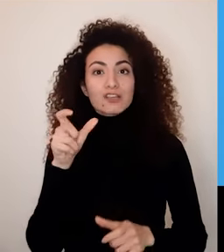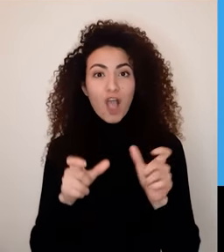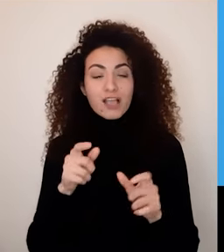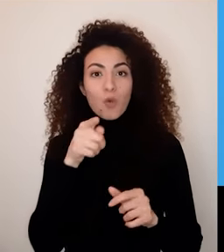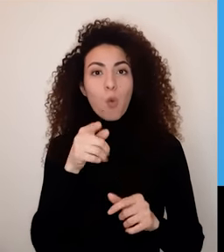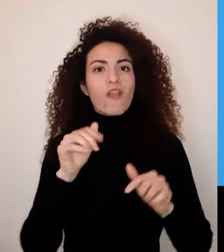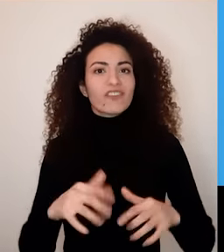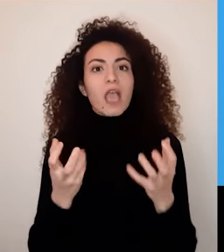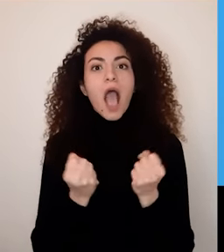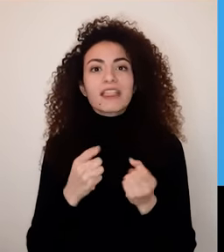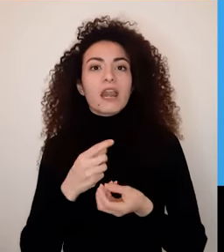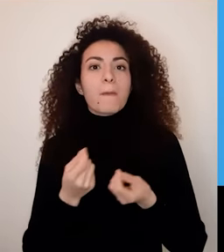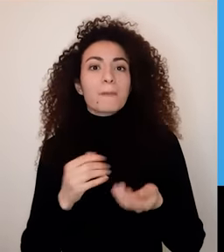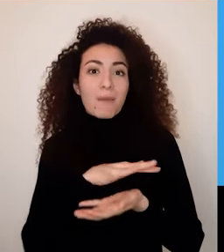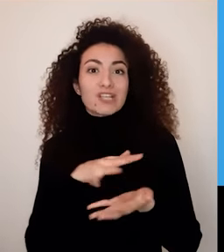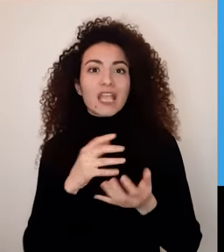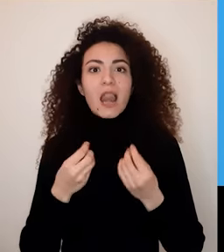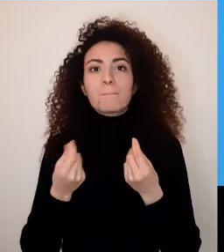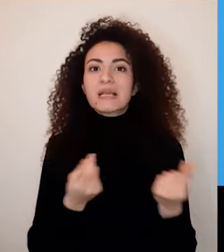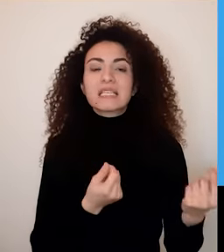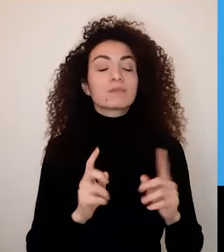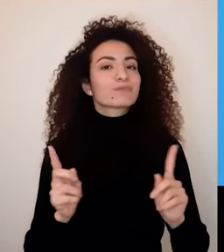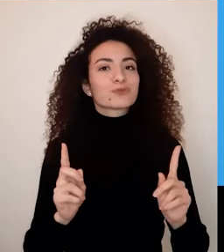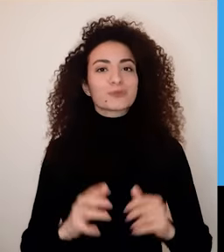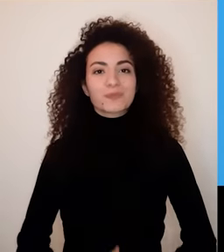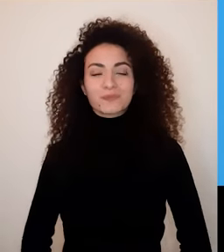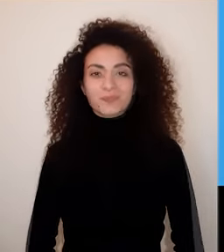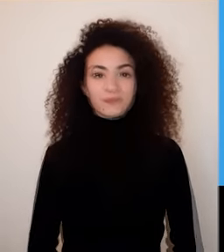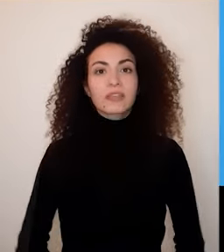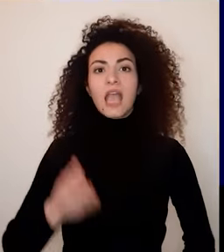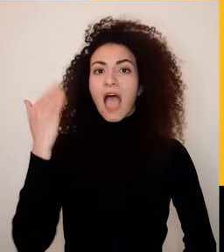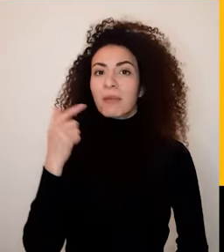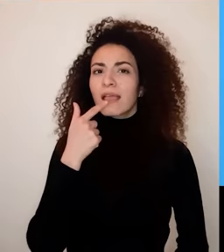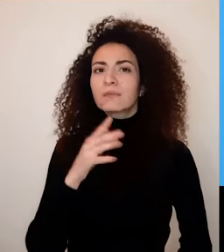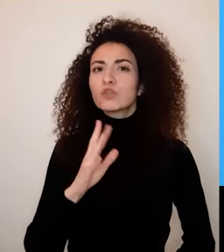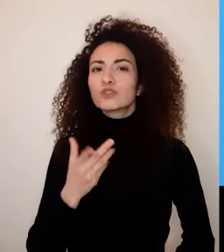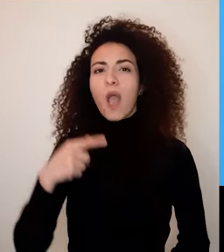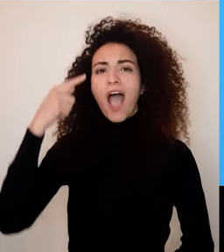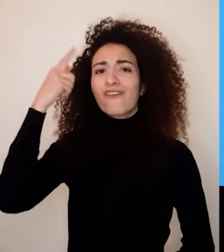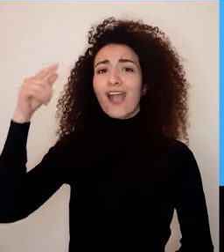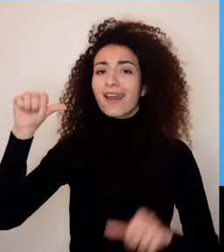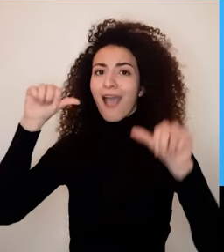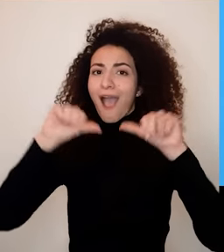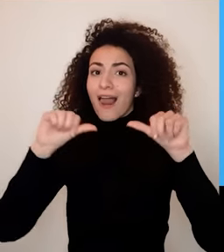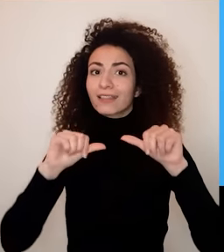مشاكلي على الآخر أو تصور أنه الآخر قادر على حل مشاكلي كلها من بعد ما استعراضنا أبرز الأساطير